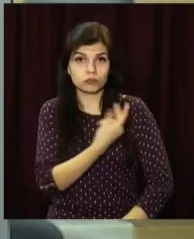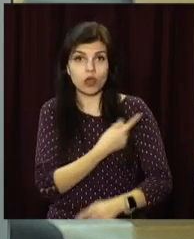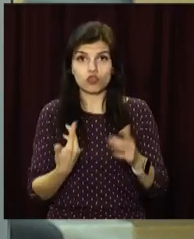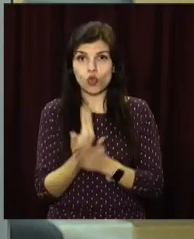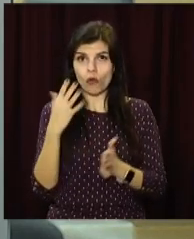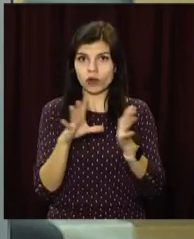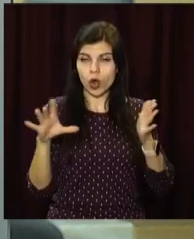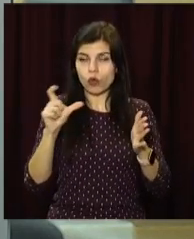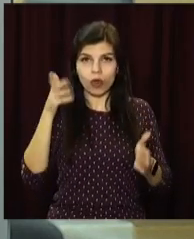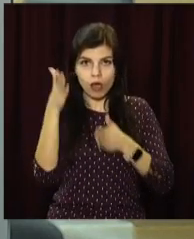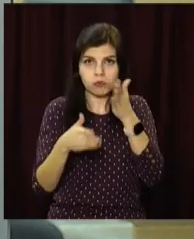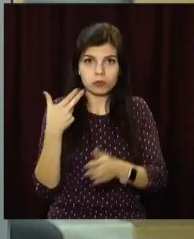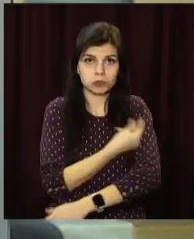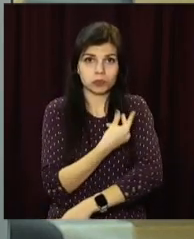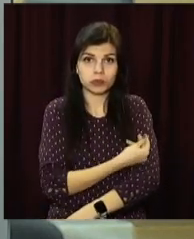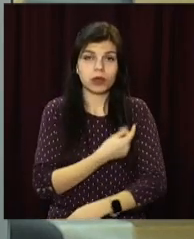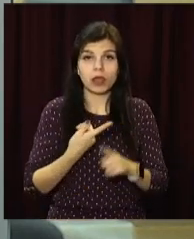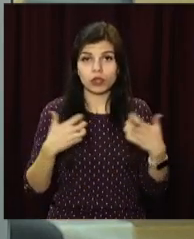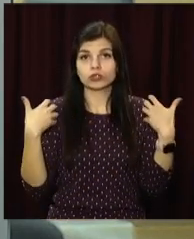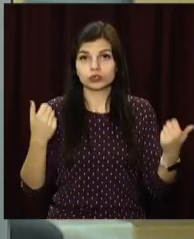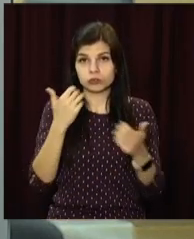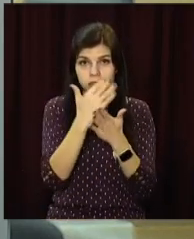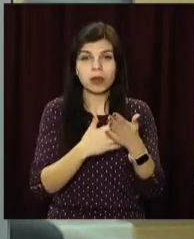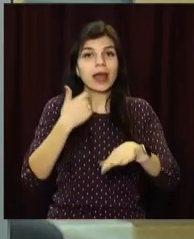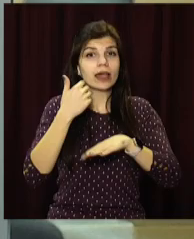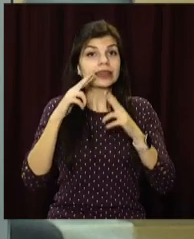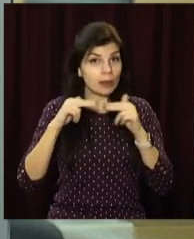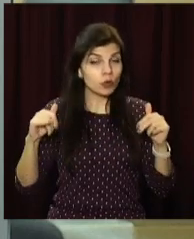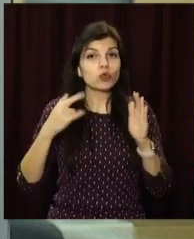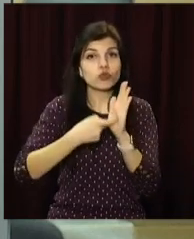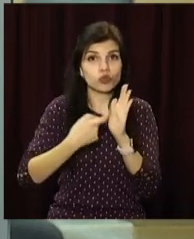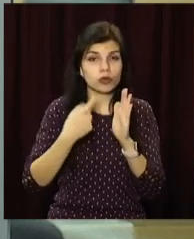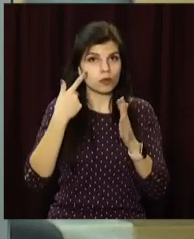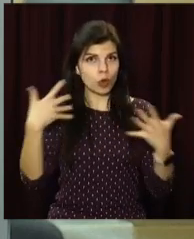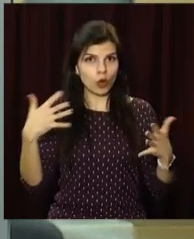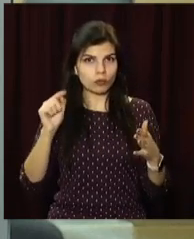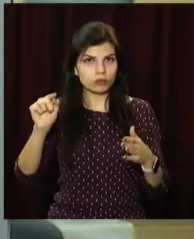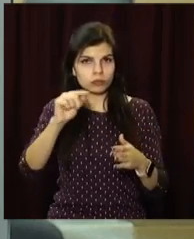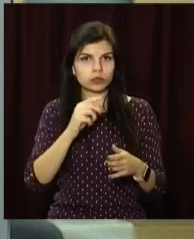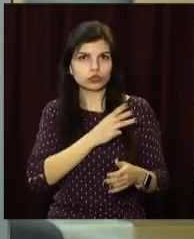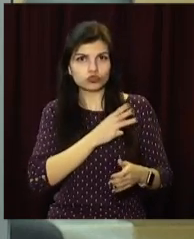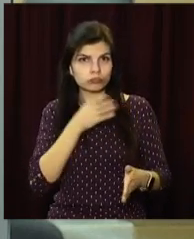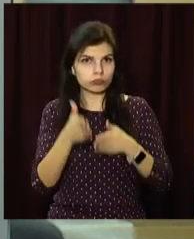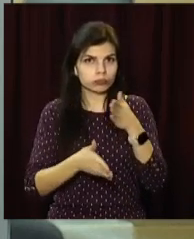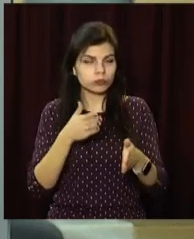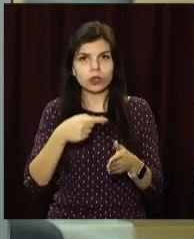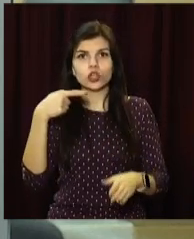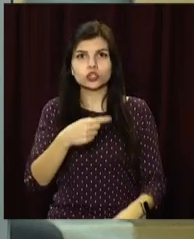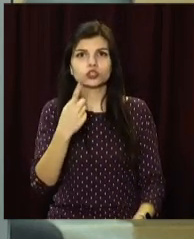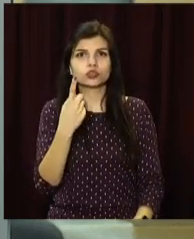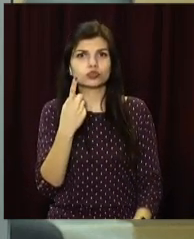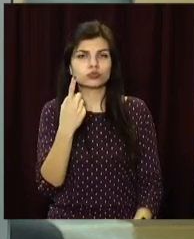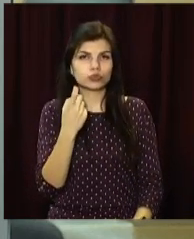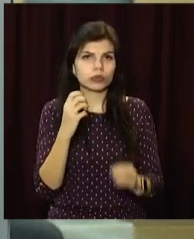рекорд, повідомляють в Міністерстві охорони здоров'я. У лідерах Дніпропетровська і Донецька області. У регіонах імунізували по 1110